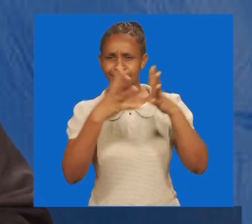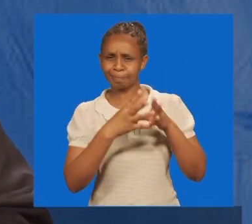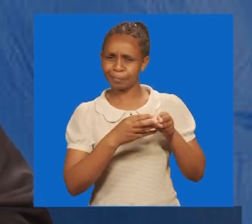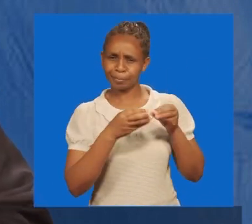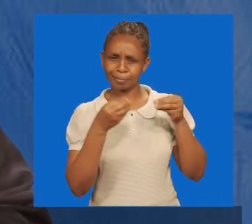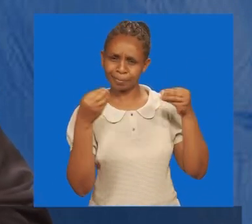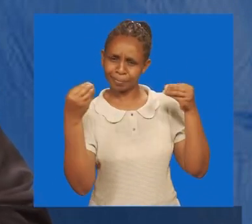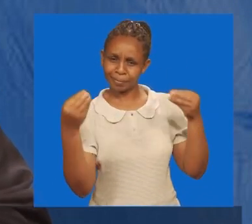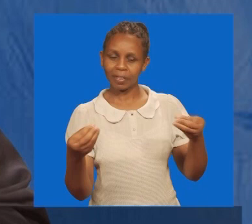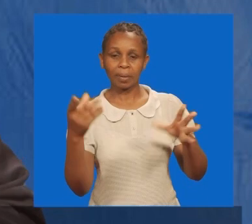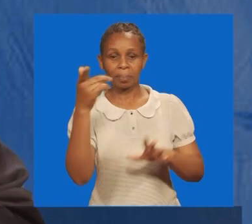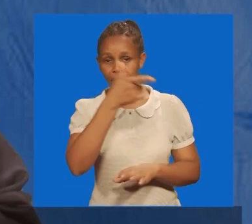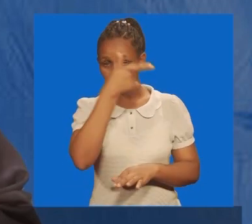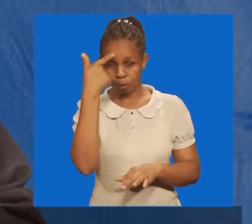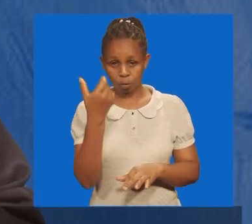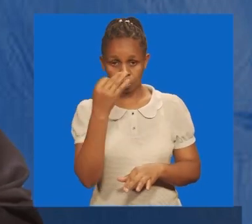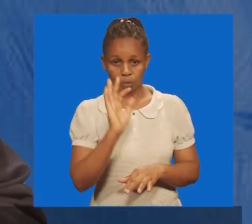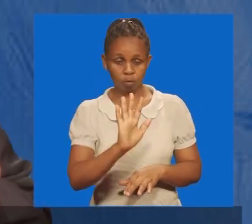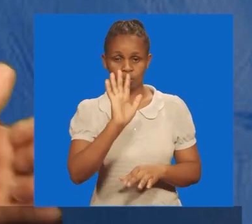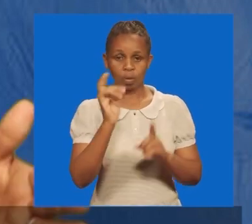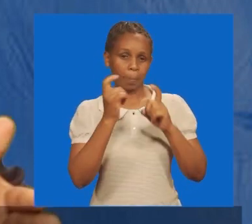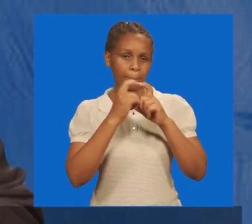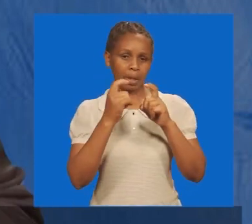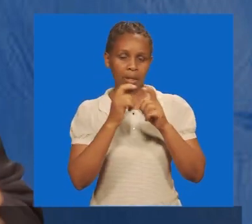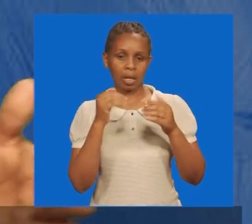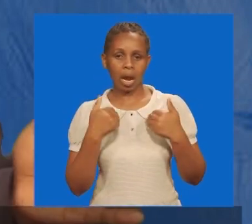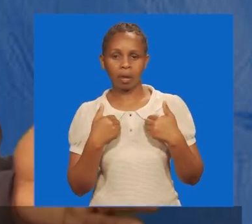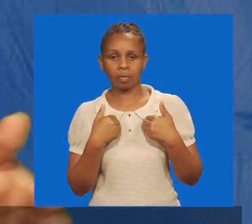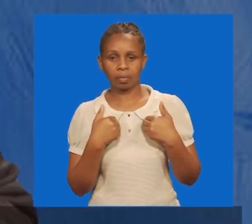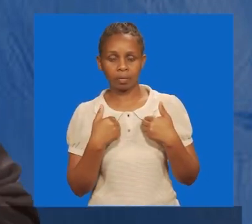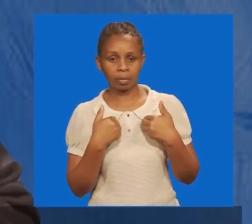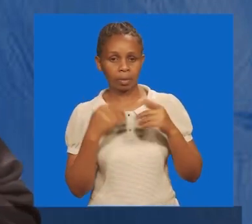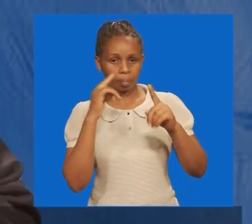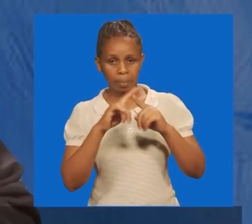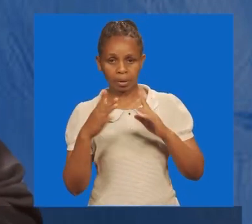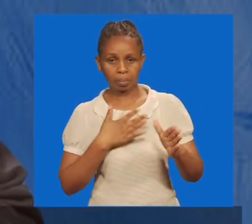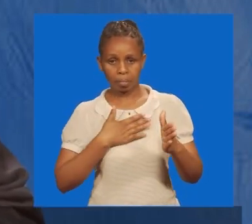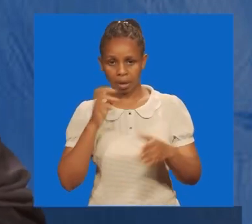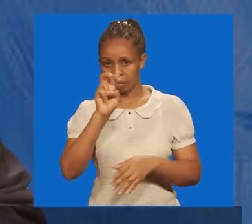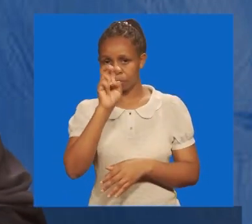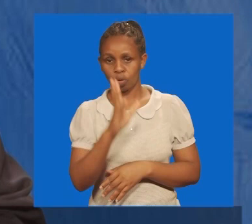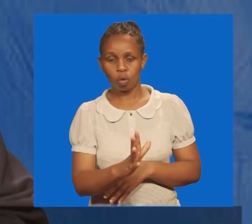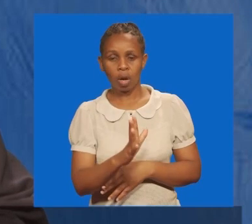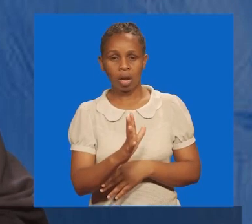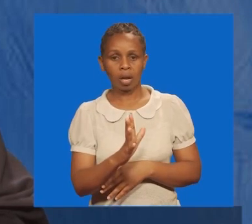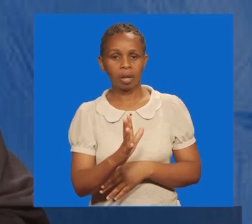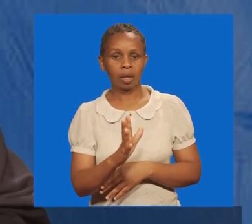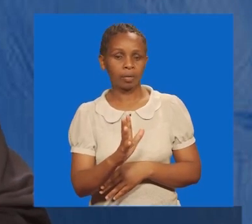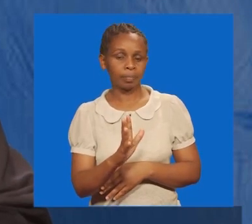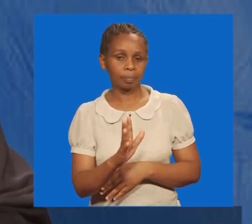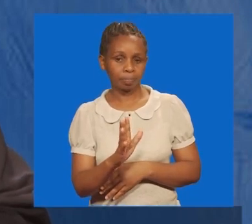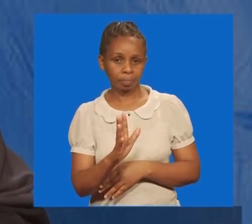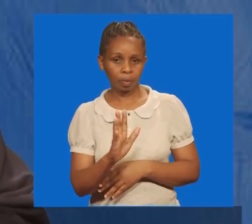yani, ulikuwa mrefu sana. Ni kwa sababu ya maumivu. Lakini, mtanzamaji,